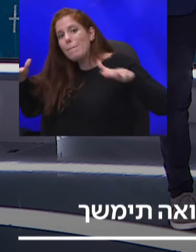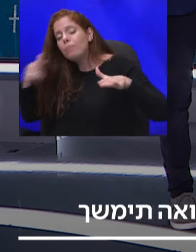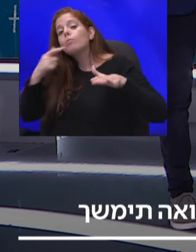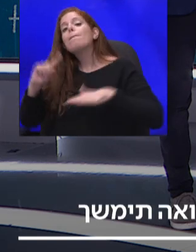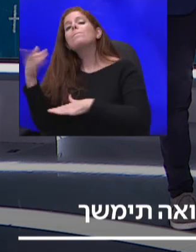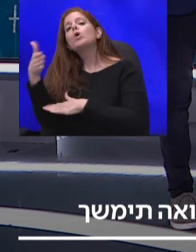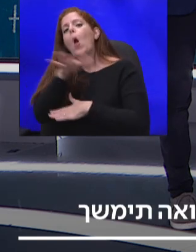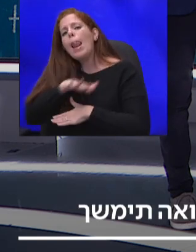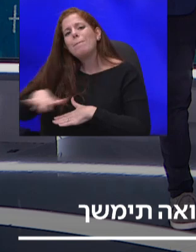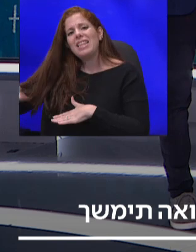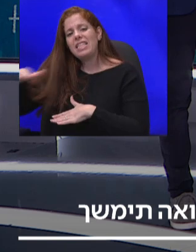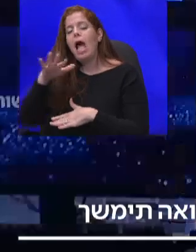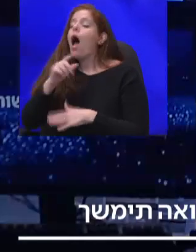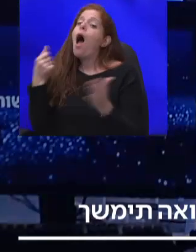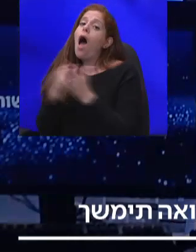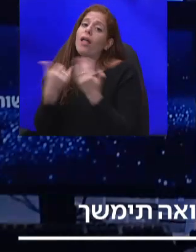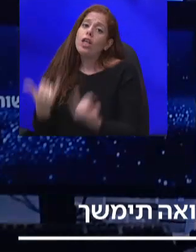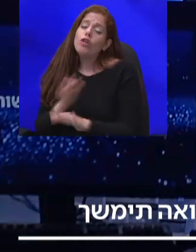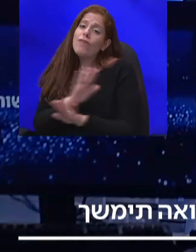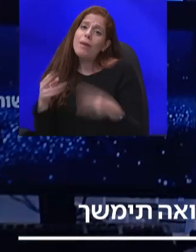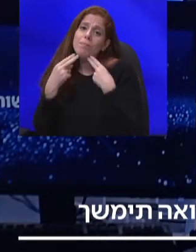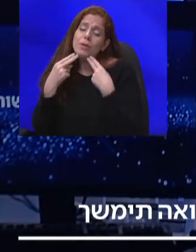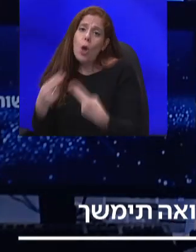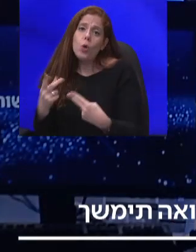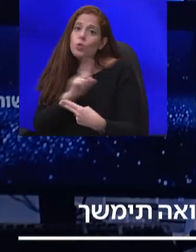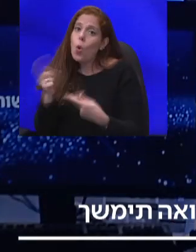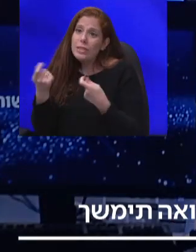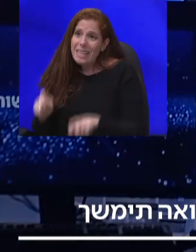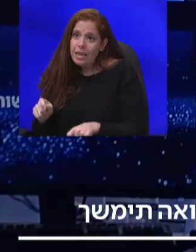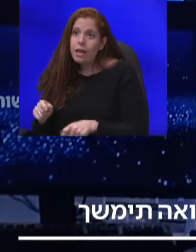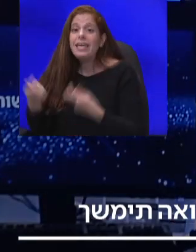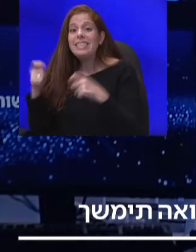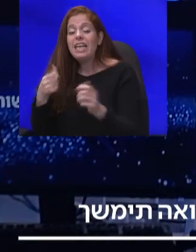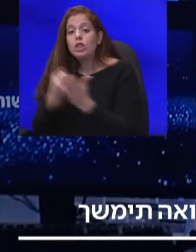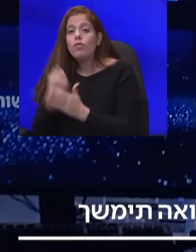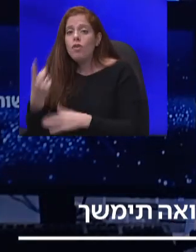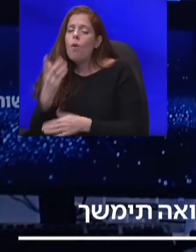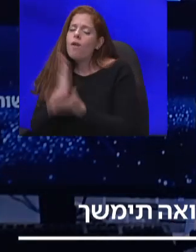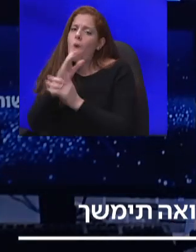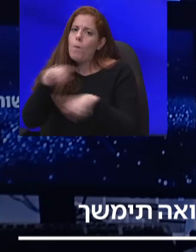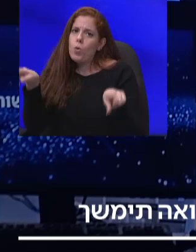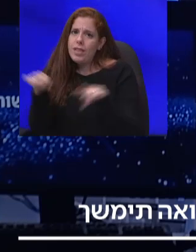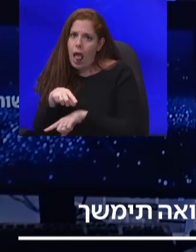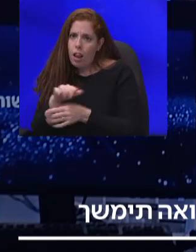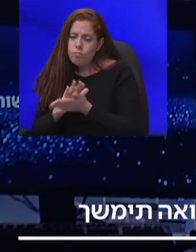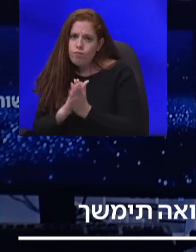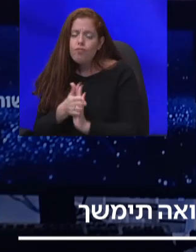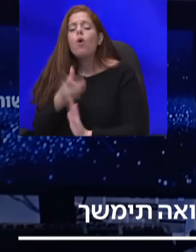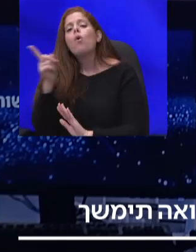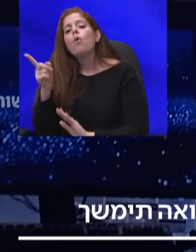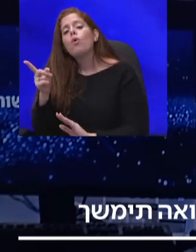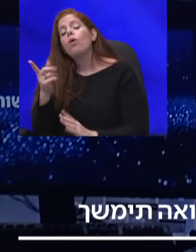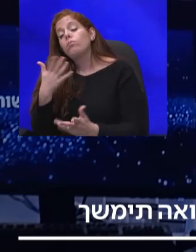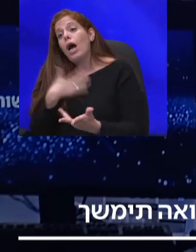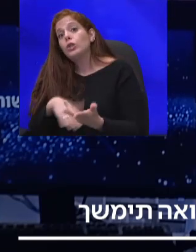סגר שכולל את כל המדינה, כי סגר סוף שבוע ירד מהפרק. הוא קורא, או יותר נכון רצו שיקרה, רק בערים